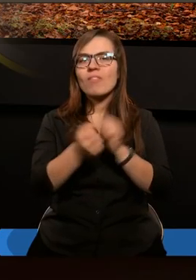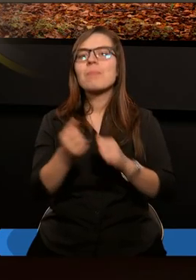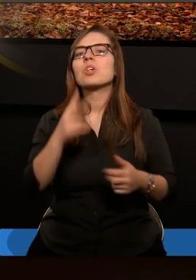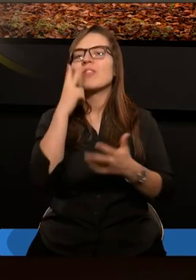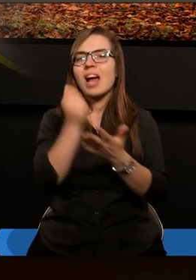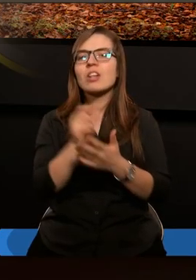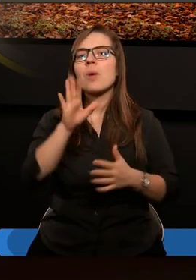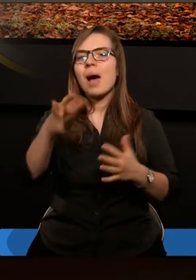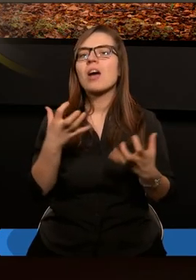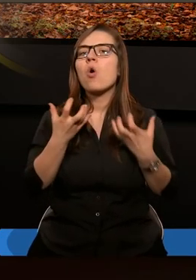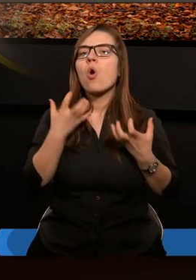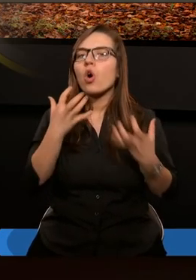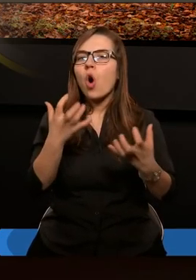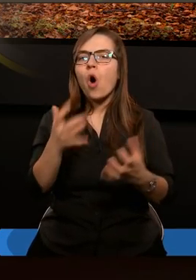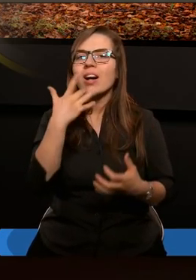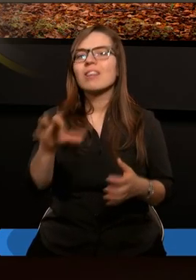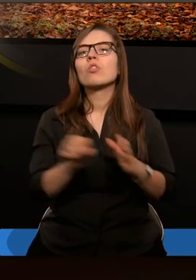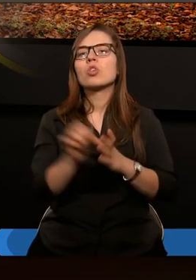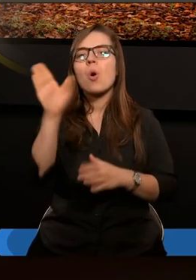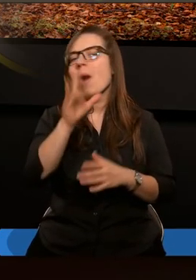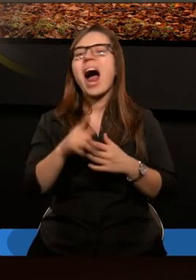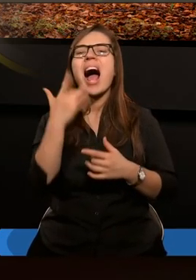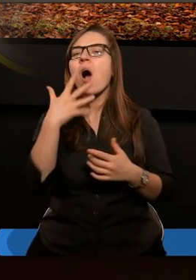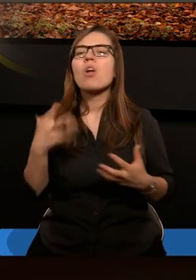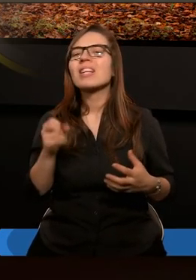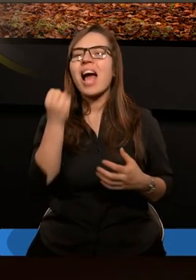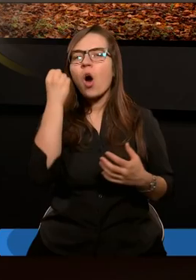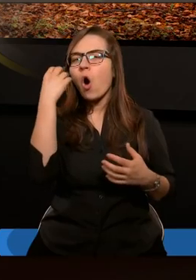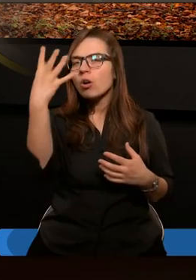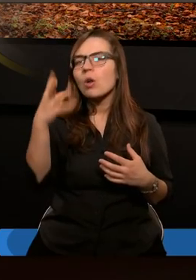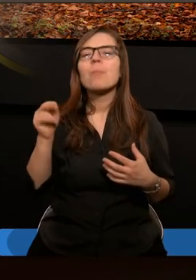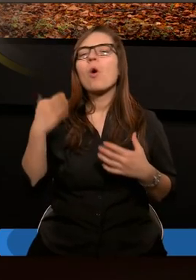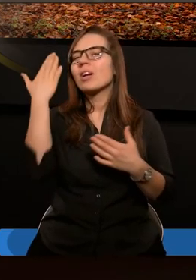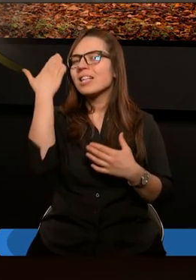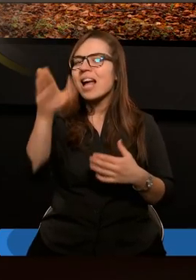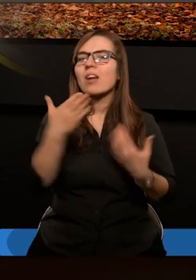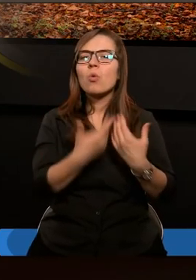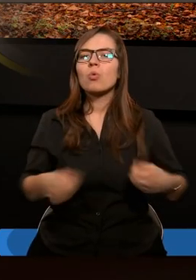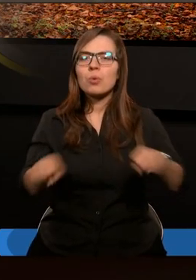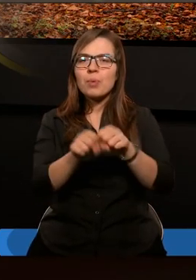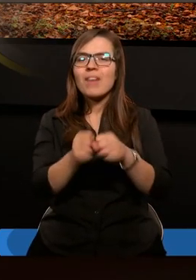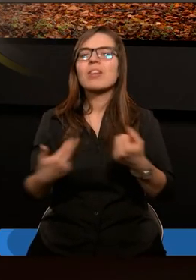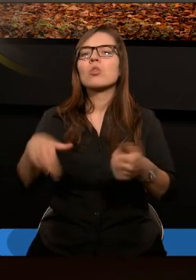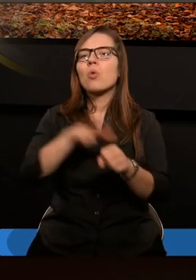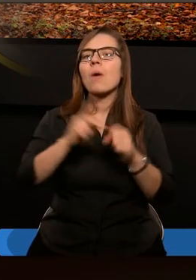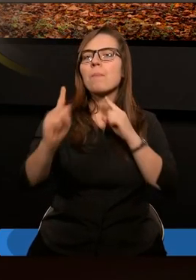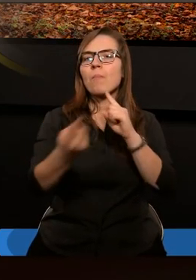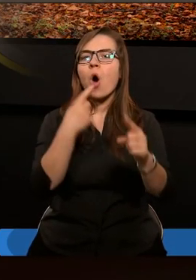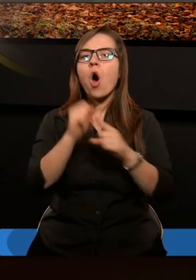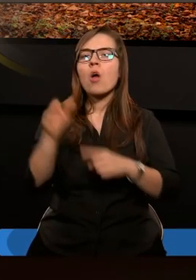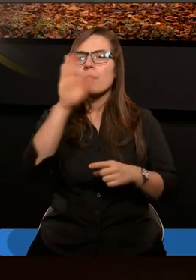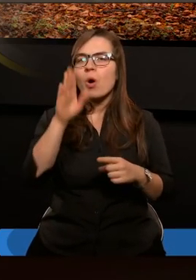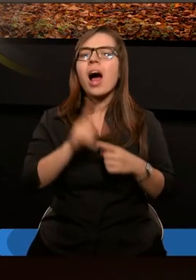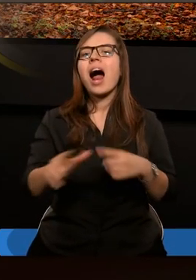świadectwo, że mają gorliwość do Boga, ale gorliwość nierozsądną. Bo nie znając usprawiedliwienia, które pochodzi od Boga,